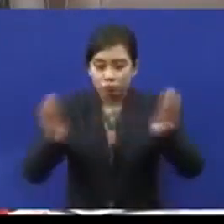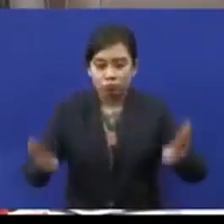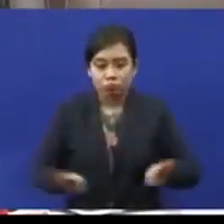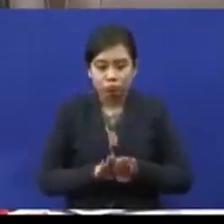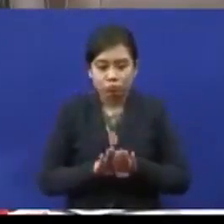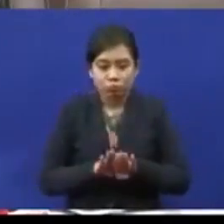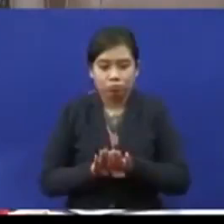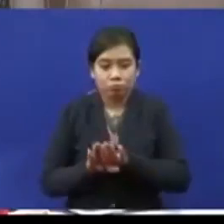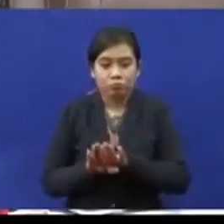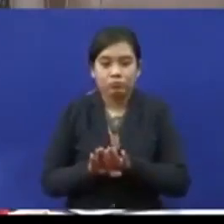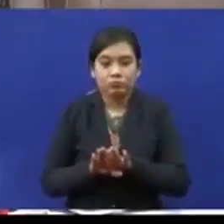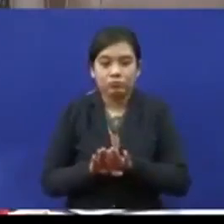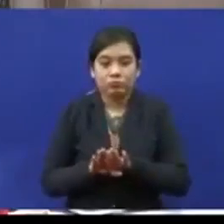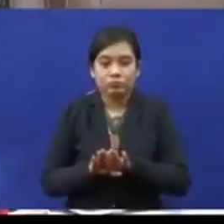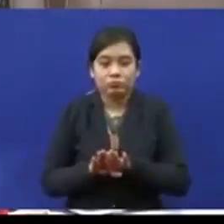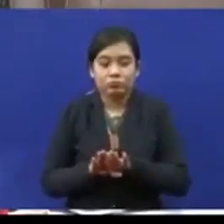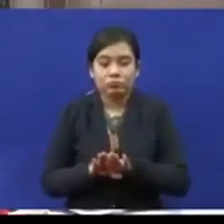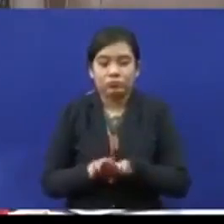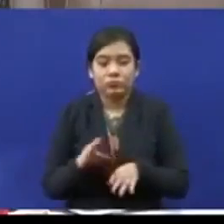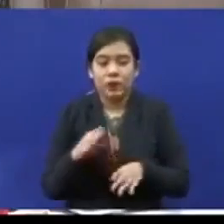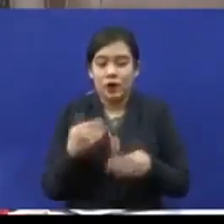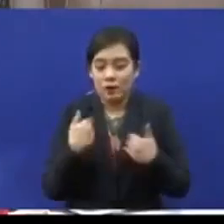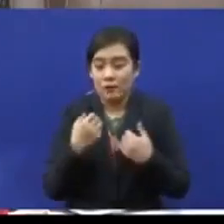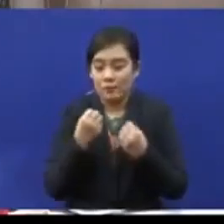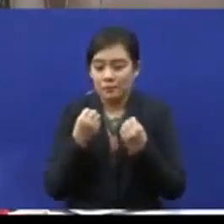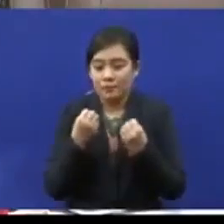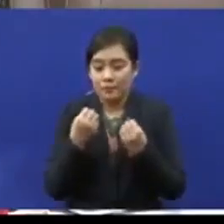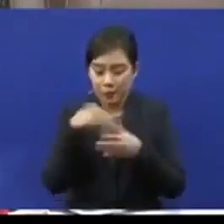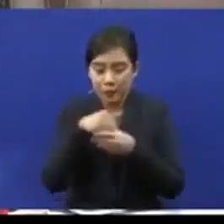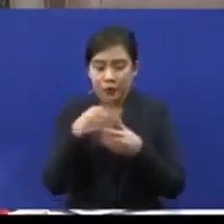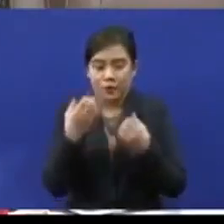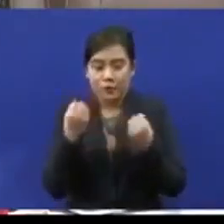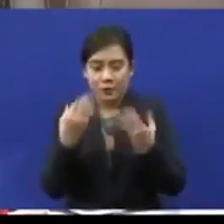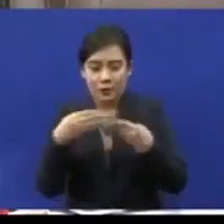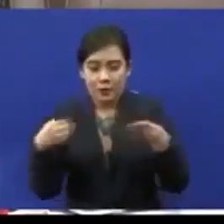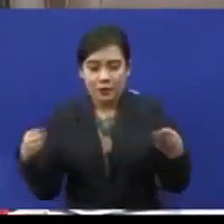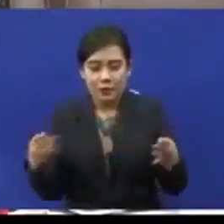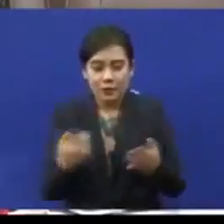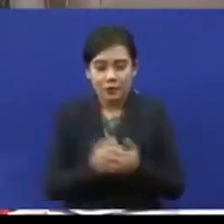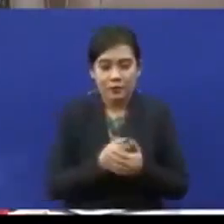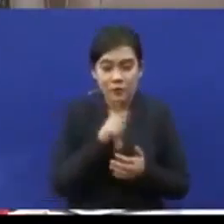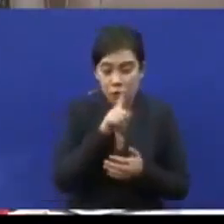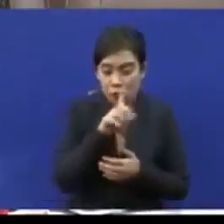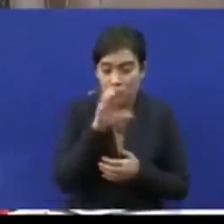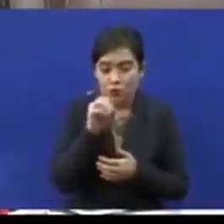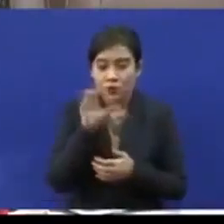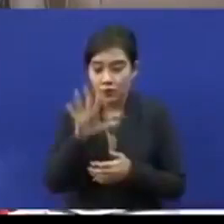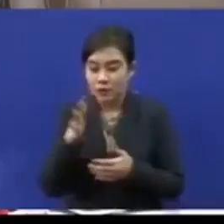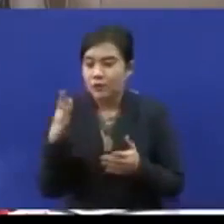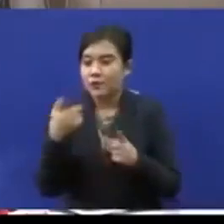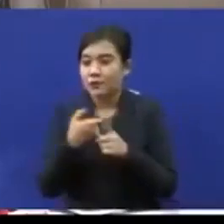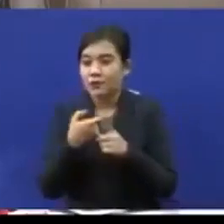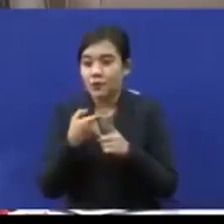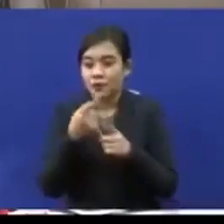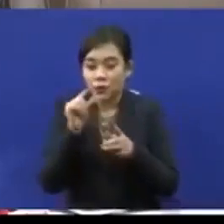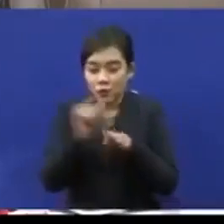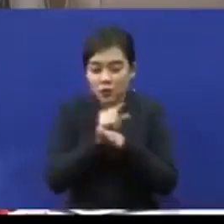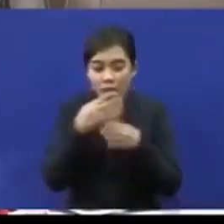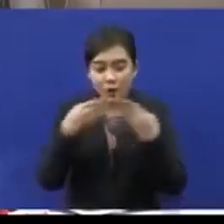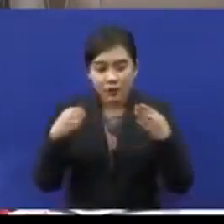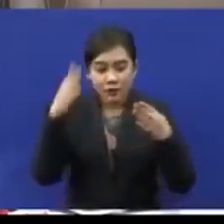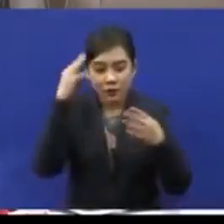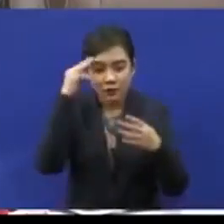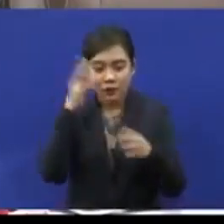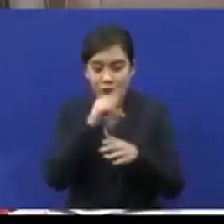yang kami sediakan dalam berbagai bahasa, antaranya 105 responden dalam bahasa Malaysia, 59 dalam